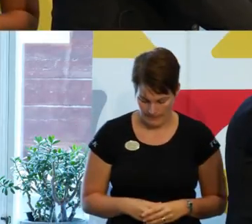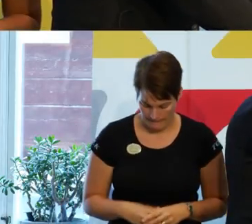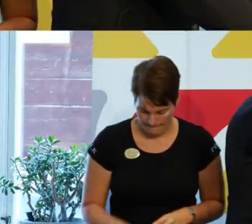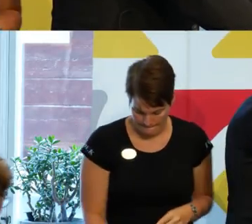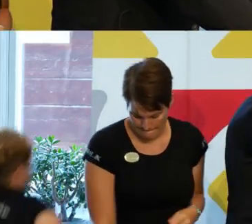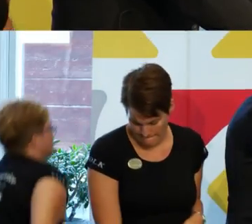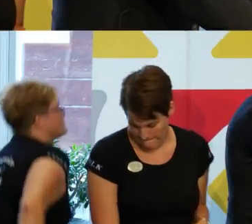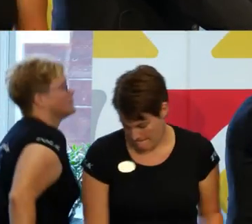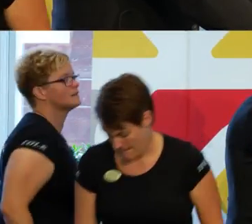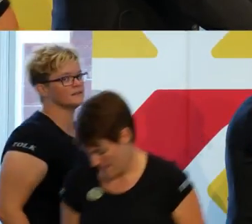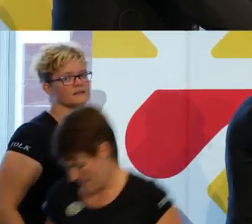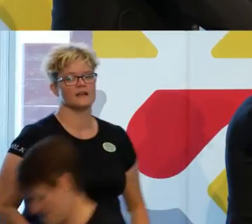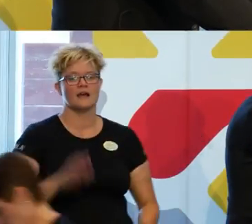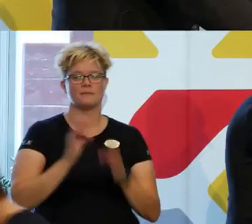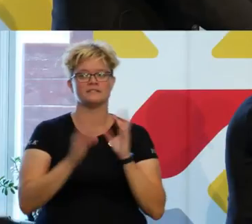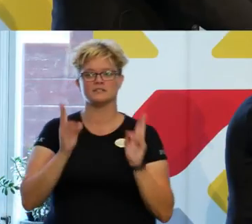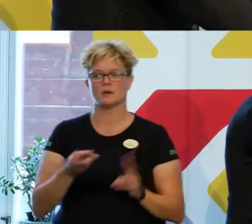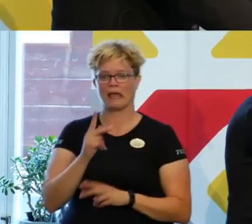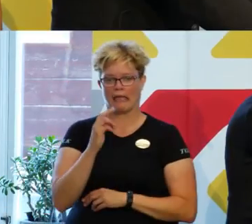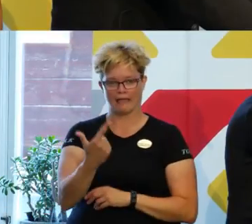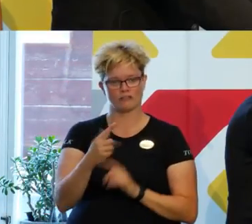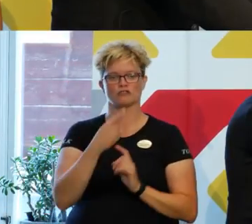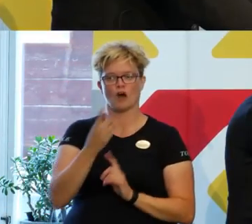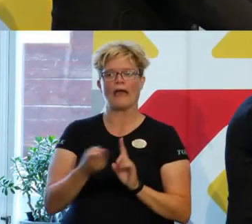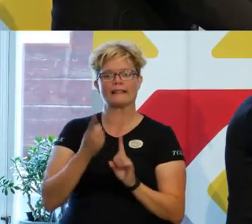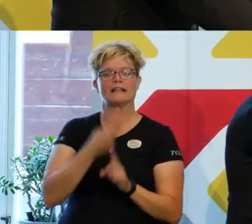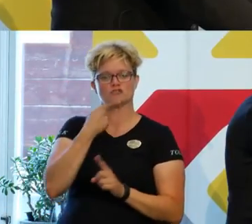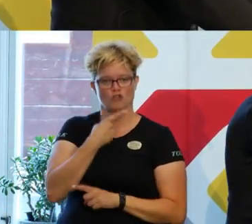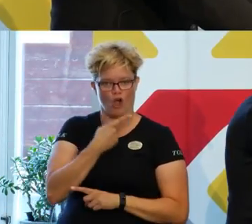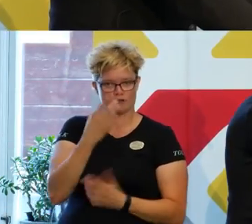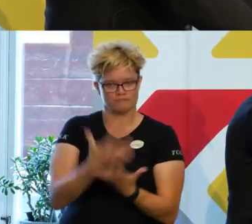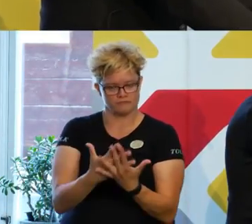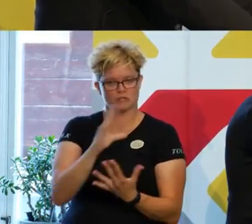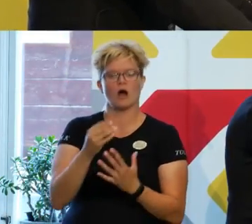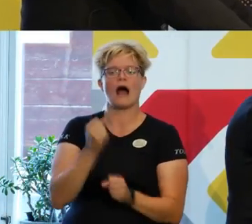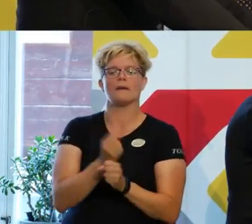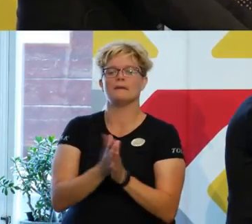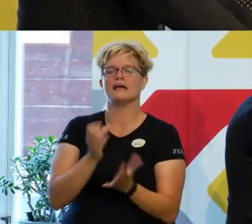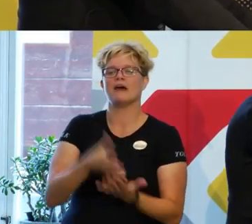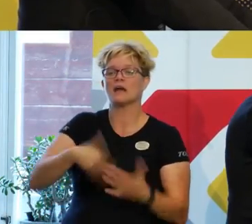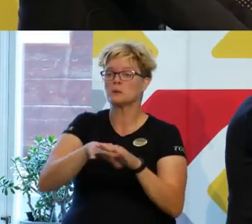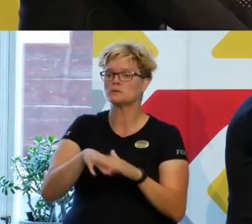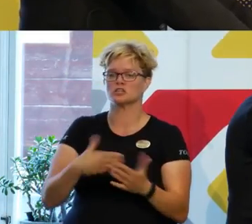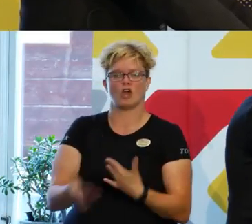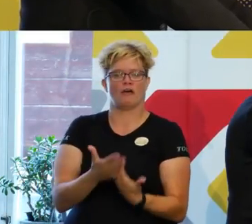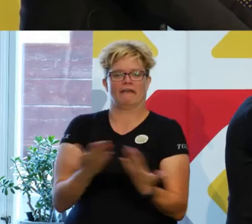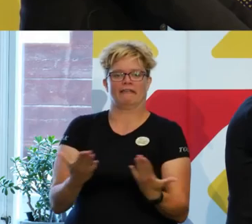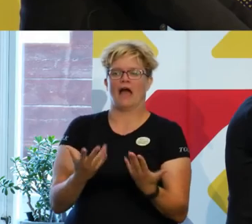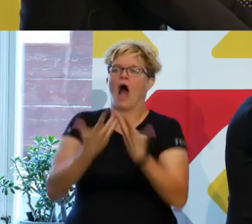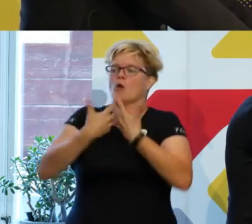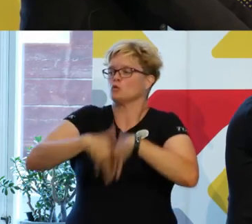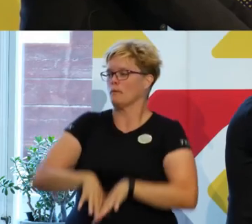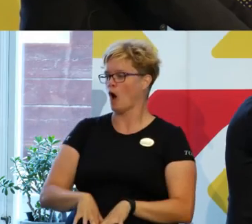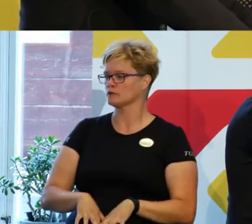precis som Kent sa här i sin indelningstal om att det här arbetet med värdegrunden, det görs inte av sig